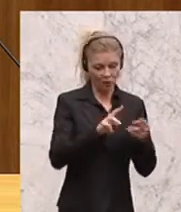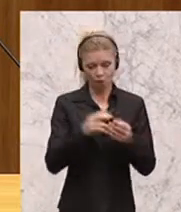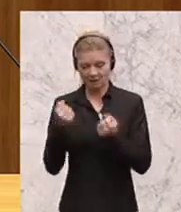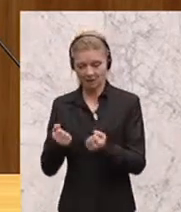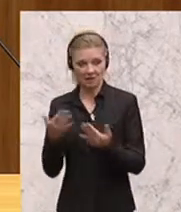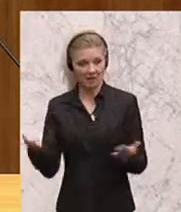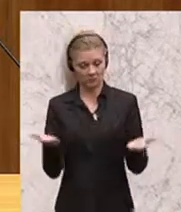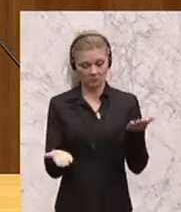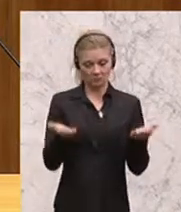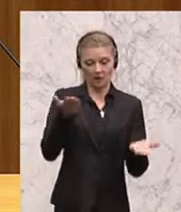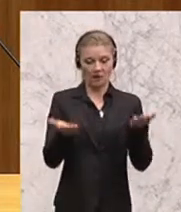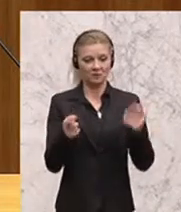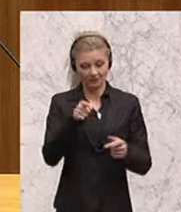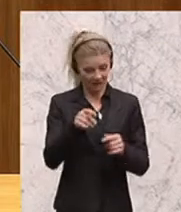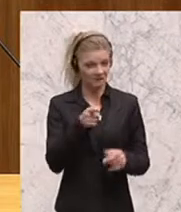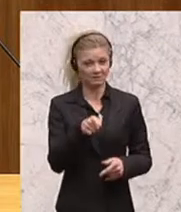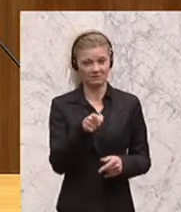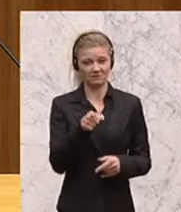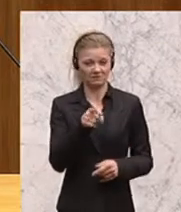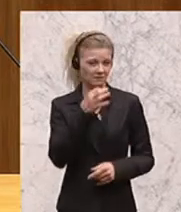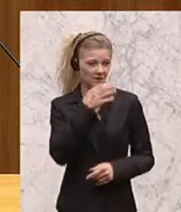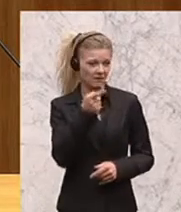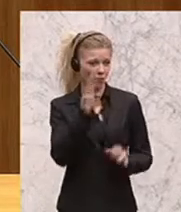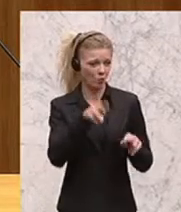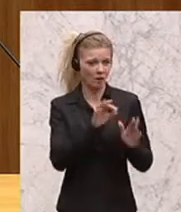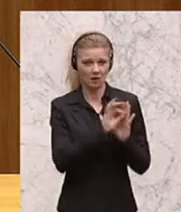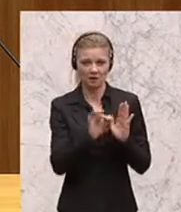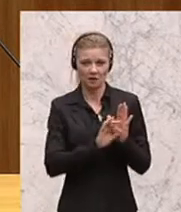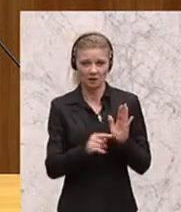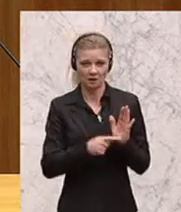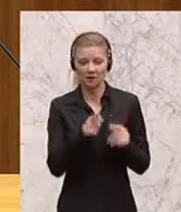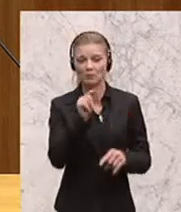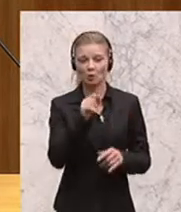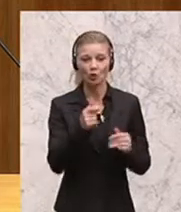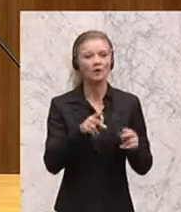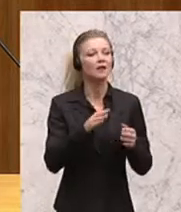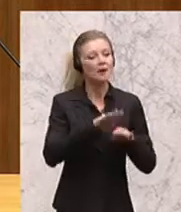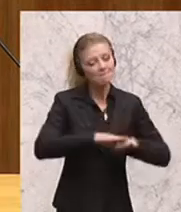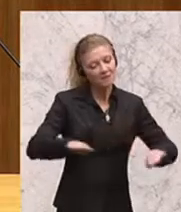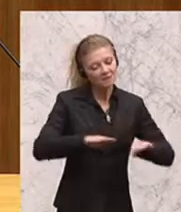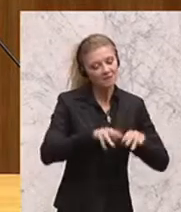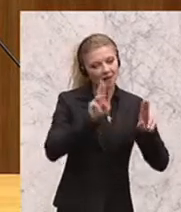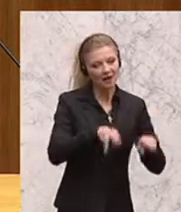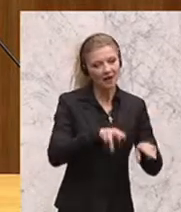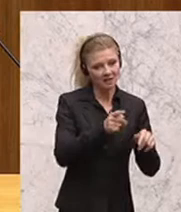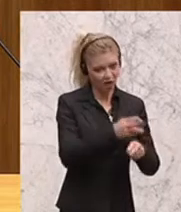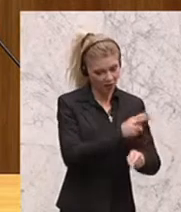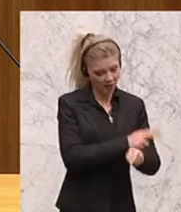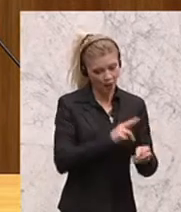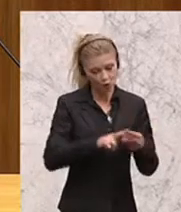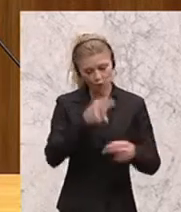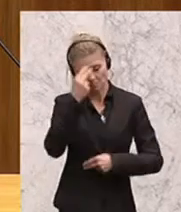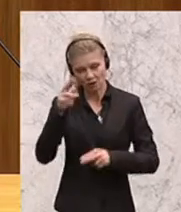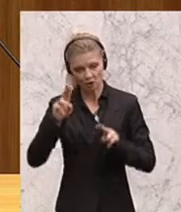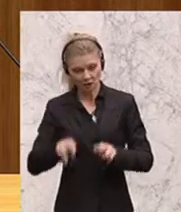entscheidende Richtlinie und es geht genau darum, dass hier die Prinzipien der Rechtsstaatlichkeit und der Menschenrechte hier eine